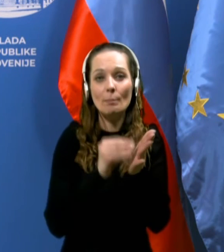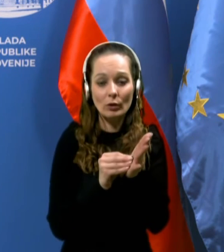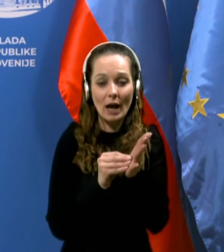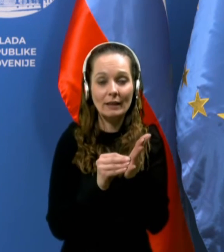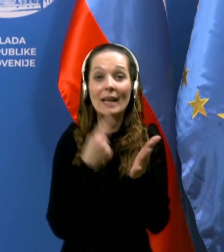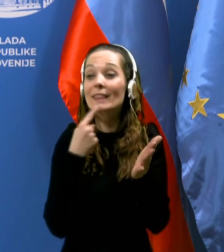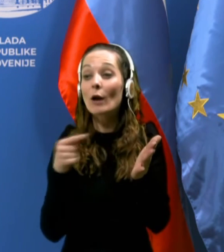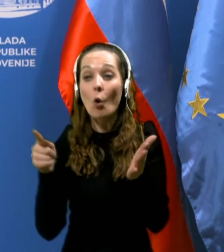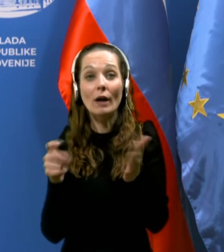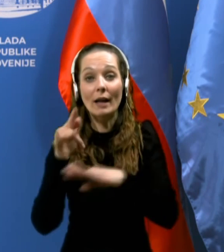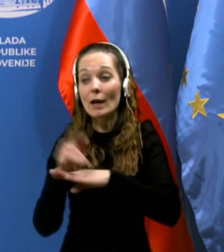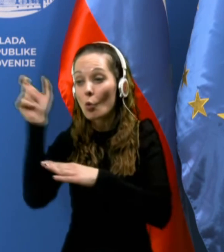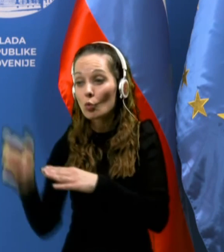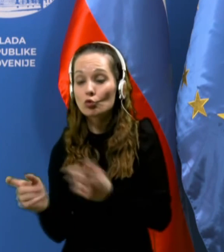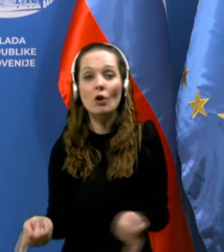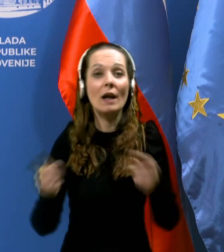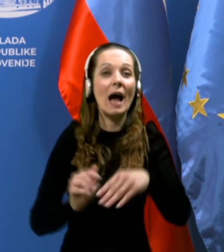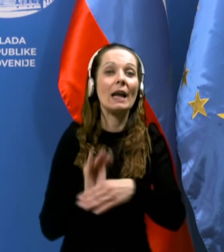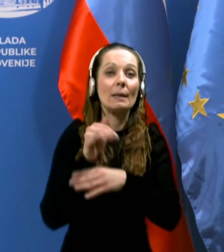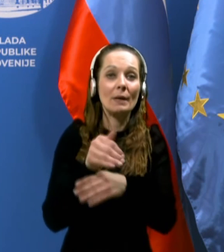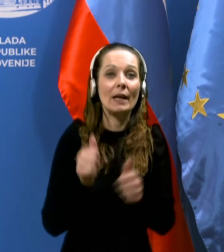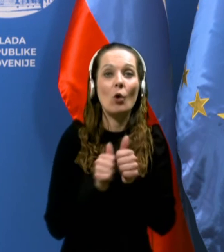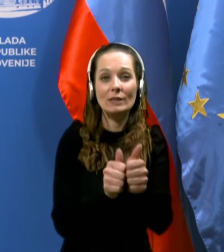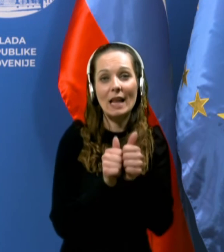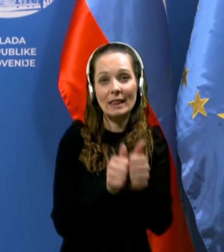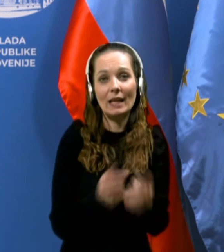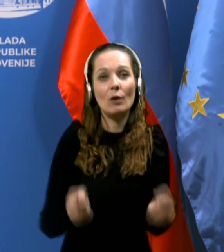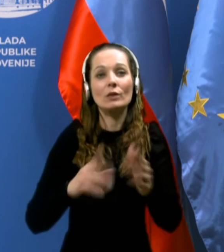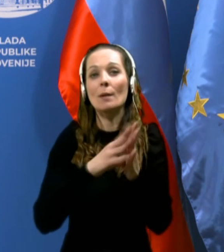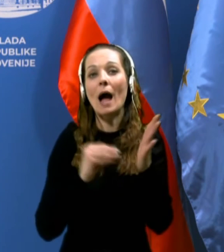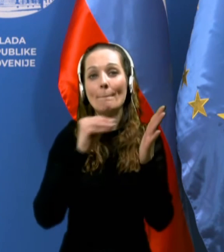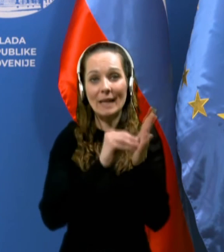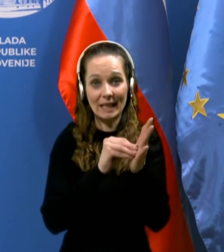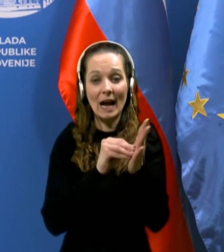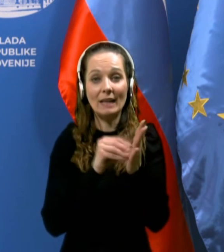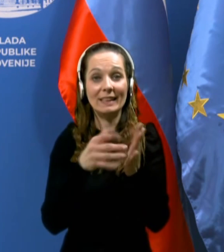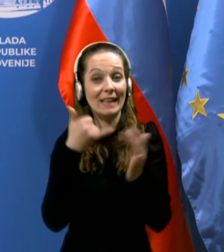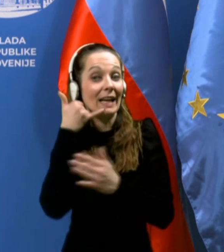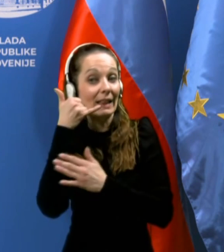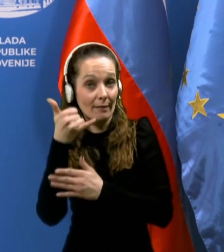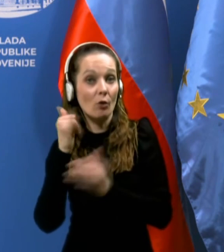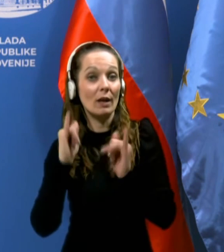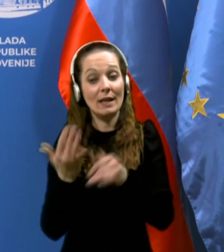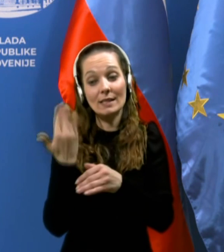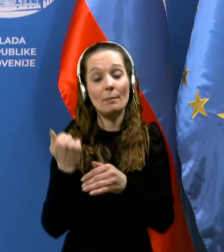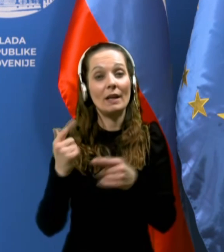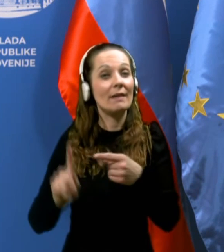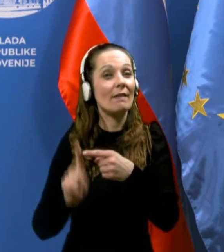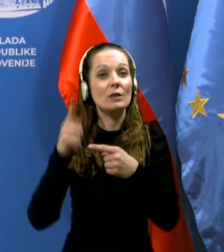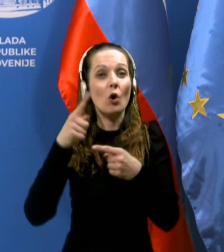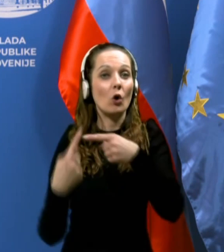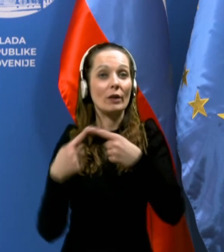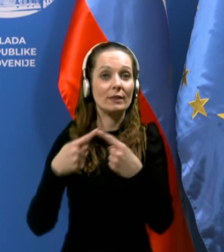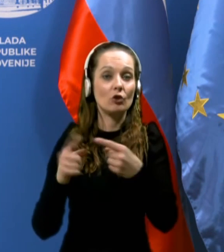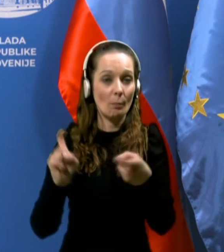nekoga, ki je okužen ali preko sledilnika oziroma aplikacije, ki je na telefonu, da ste bili v visoko rizičnem